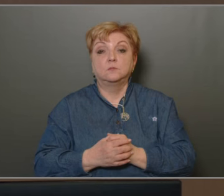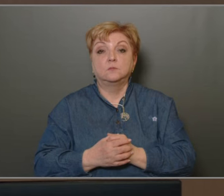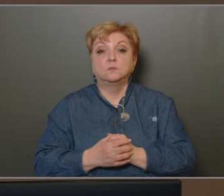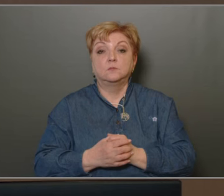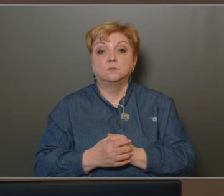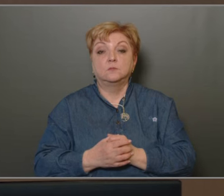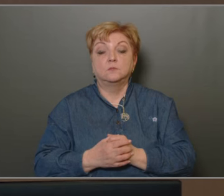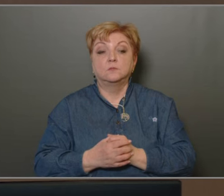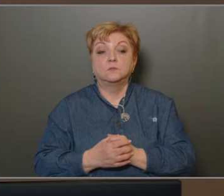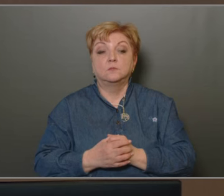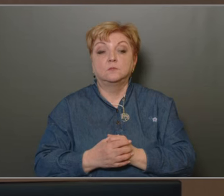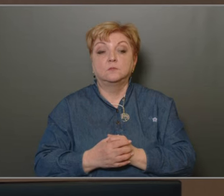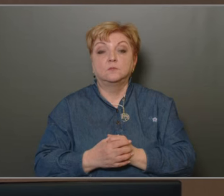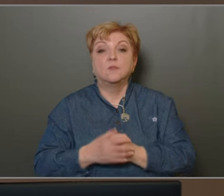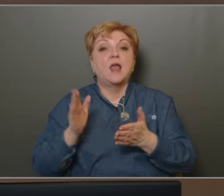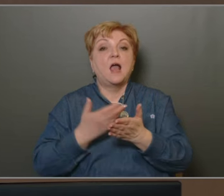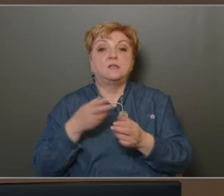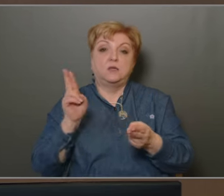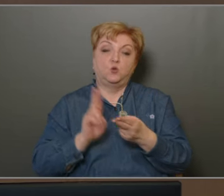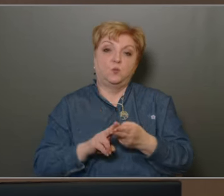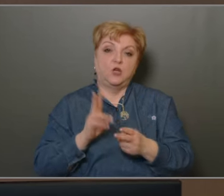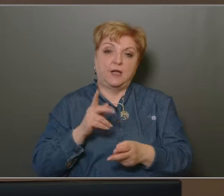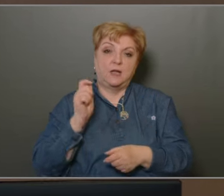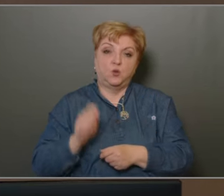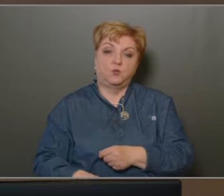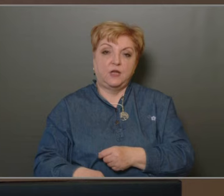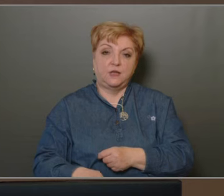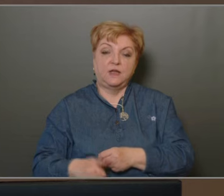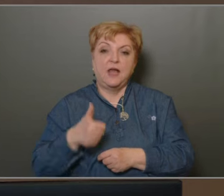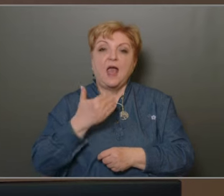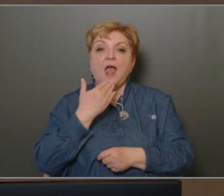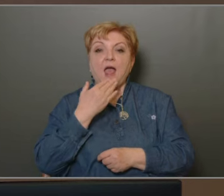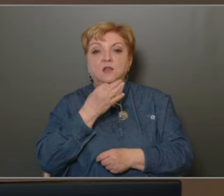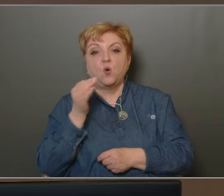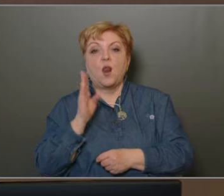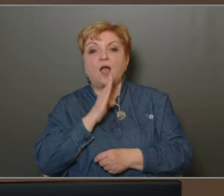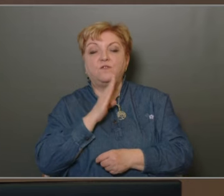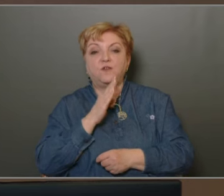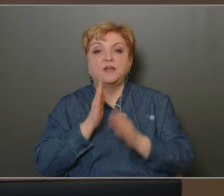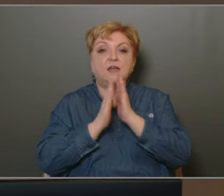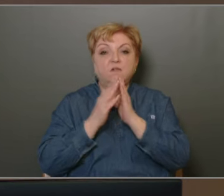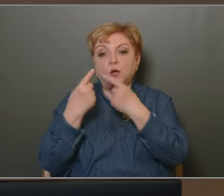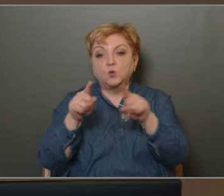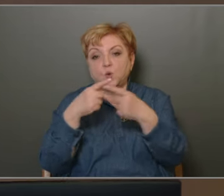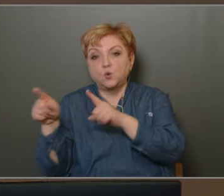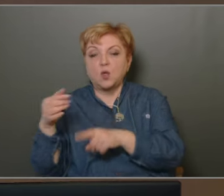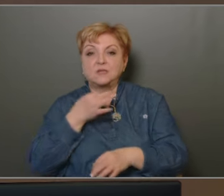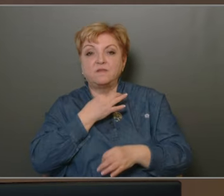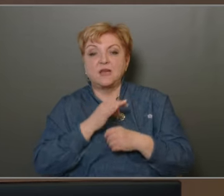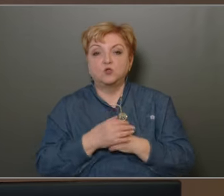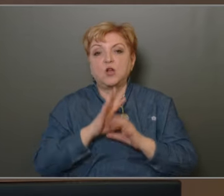Nincs. Egyszerű többséggel kell döntenünk, az E-től F-ig kére valaki külön szavazást.